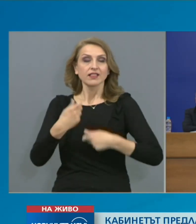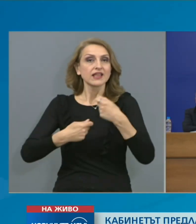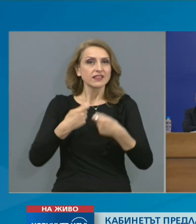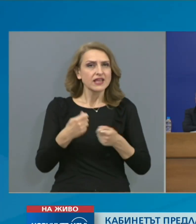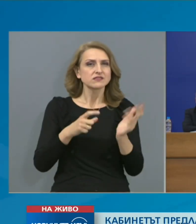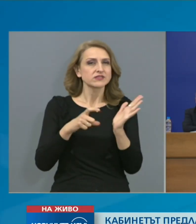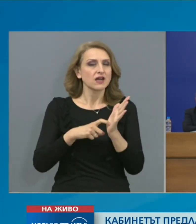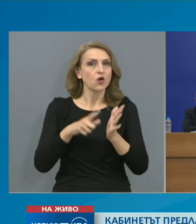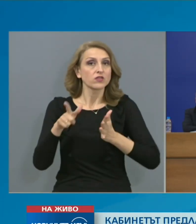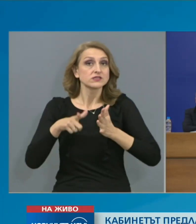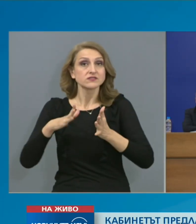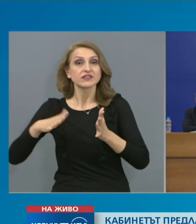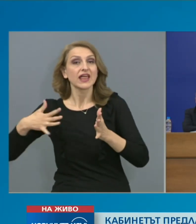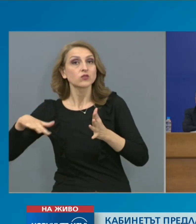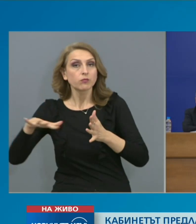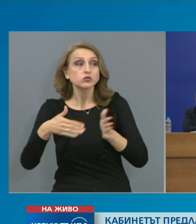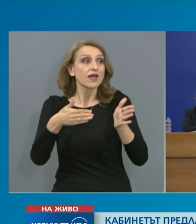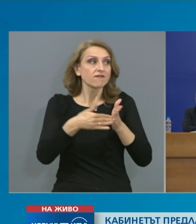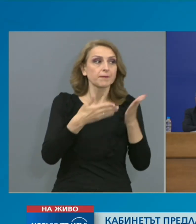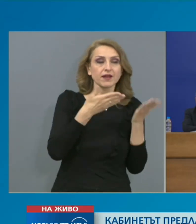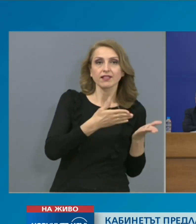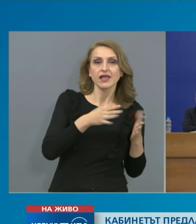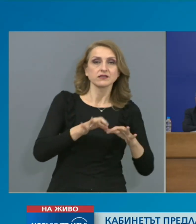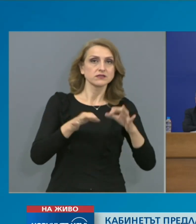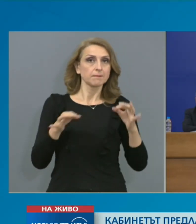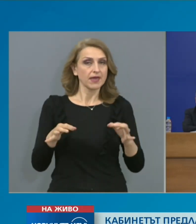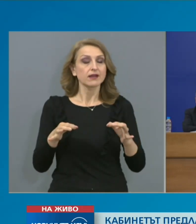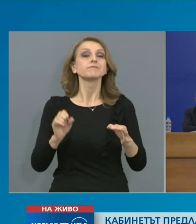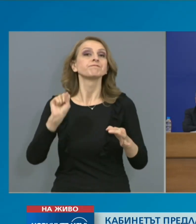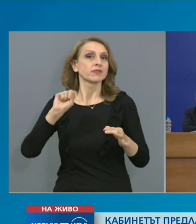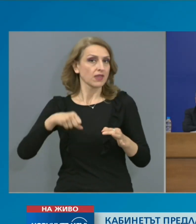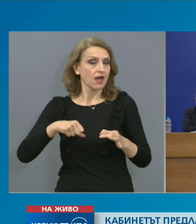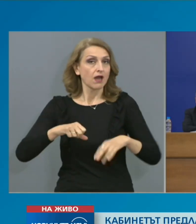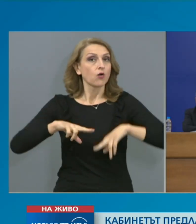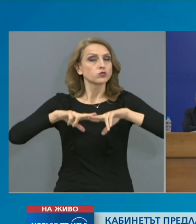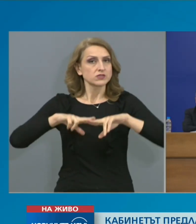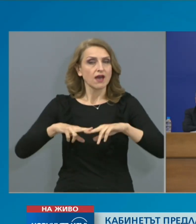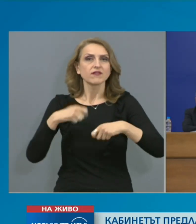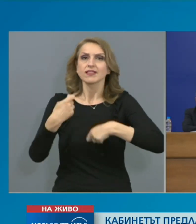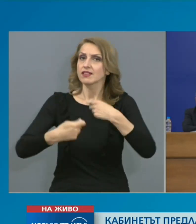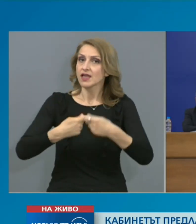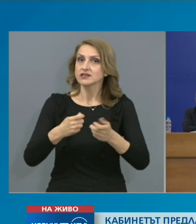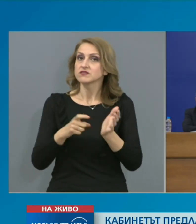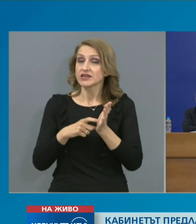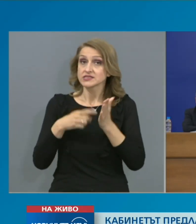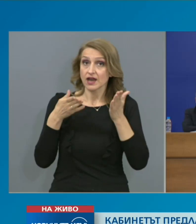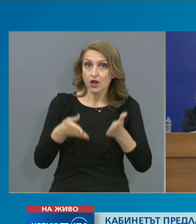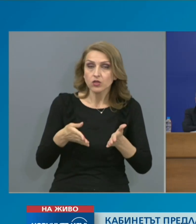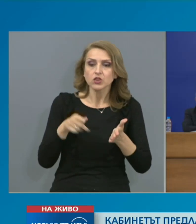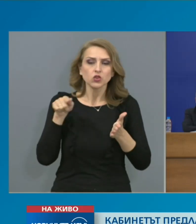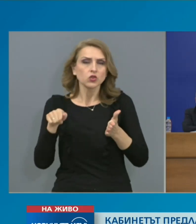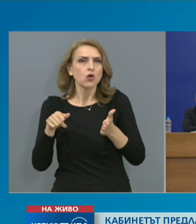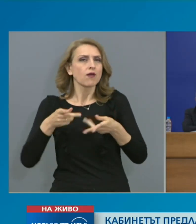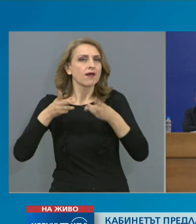ще се направят законодателството? Остава да действа закон, който решава временни права